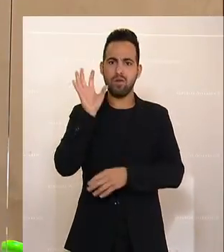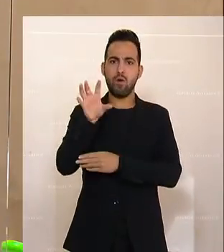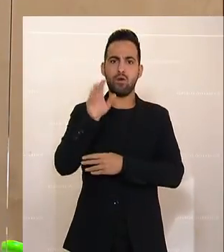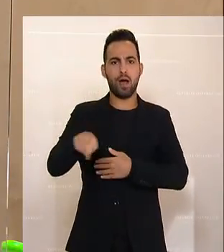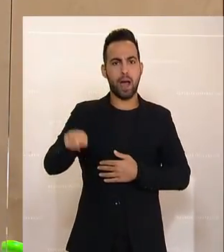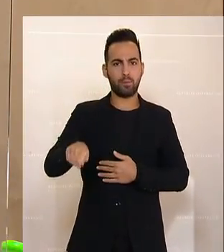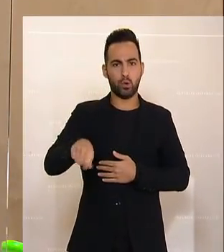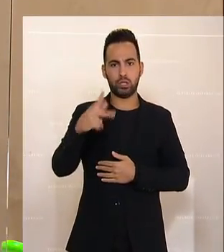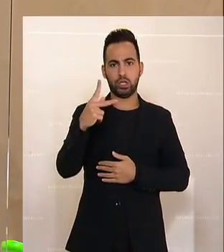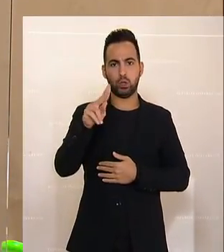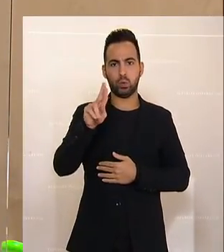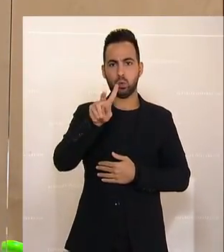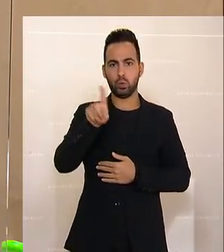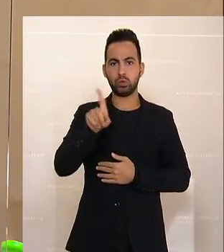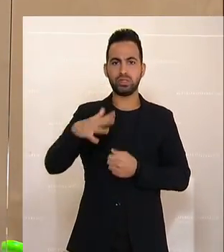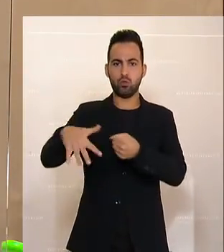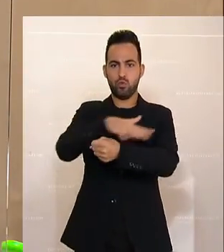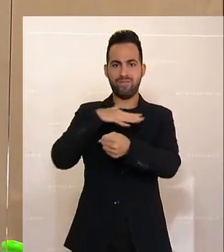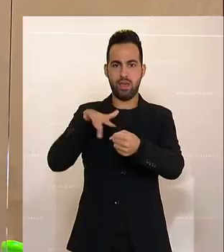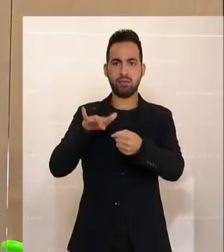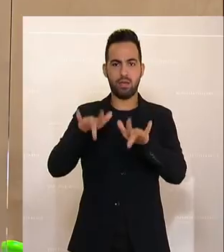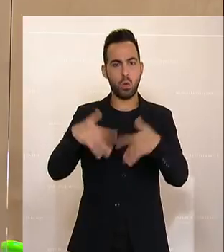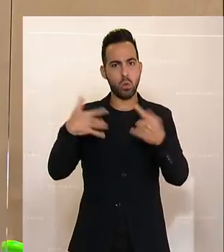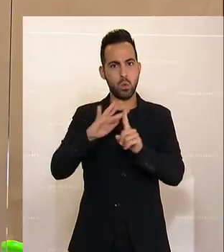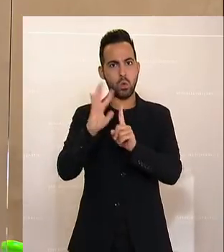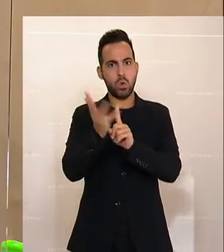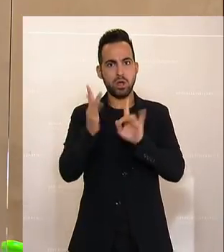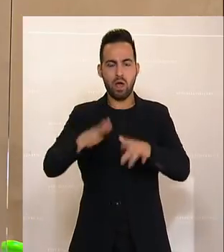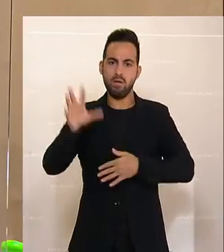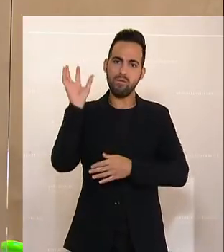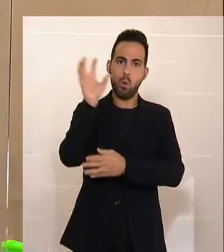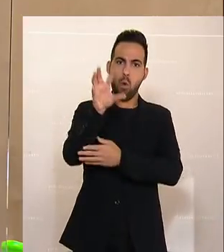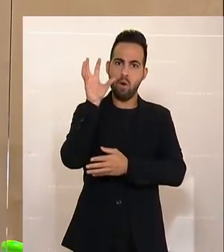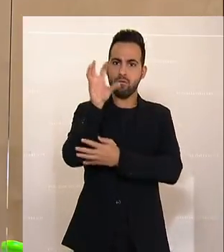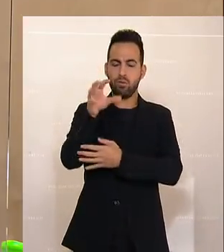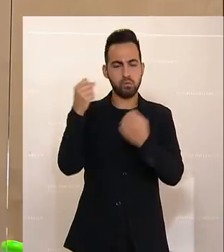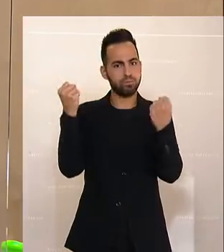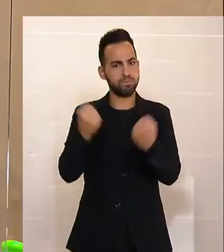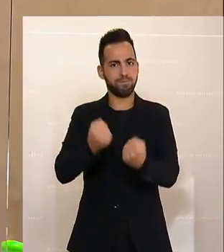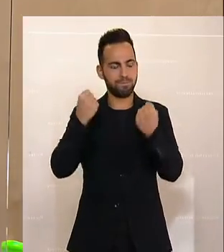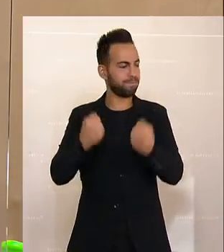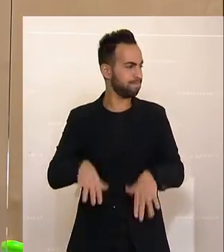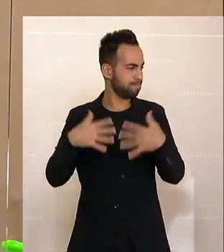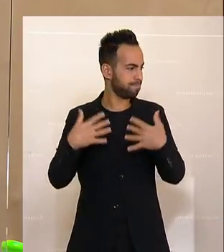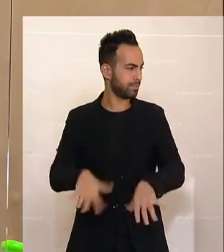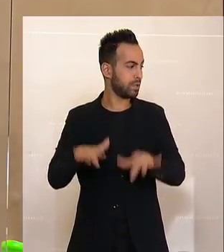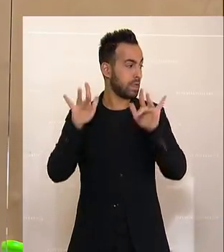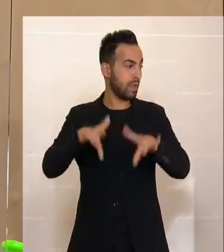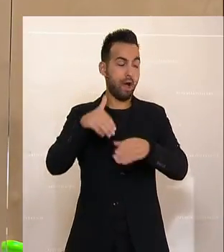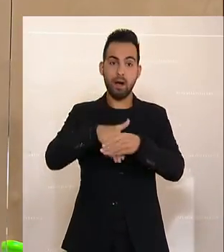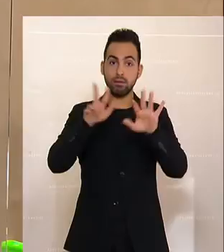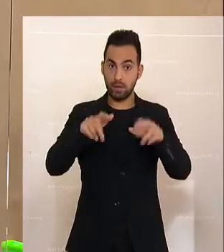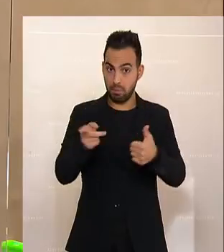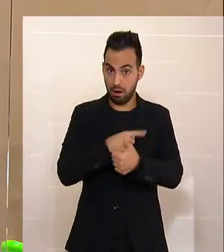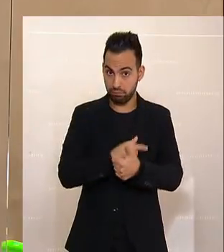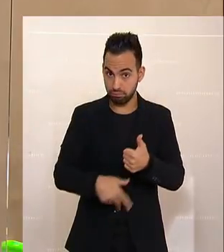Abgeordneten Sebastian Kurz und sein Umfeld vor. Da werden wirklich schwerwiegende Vorwürfe erhoben. Es geht um nicht